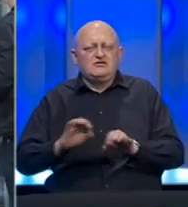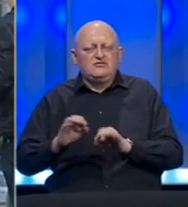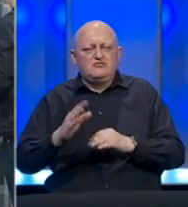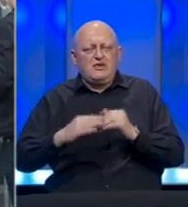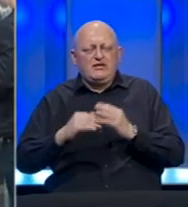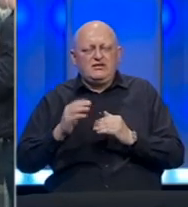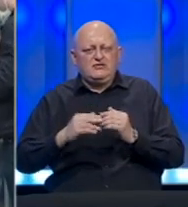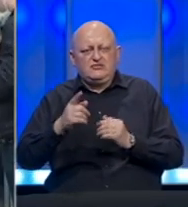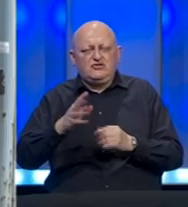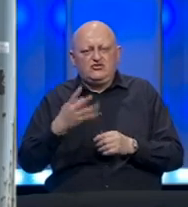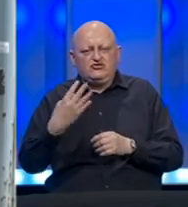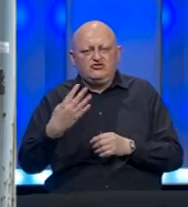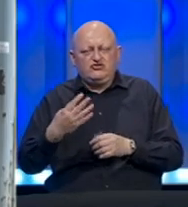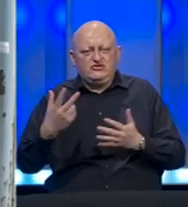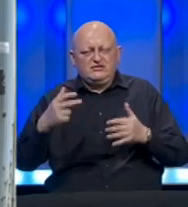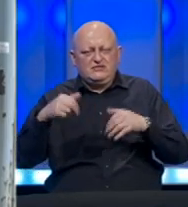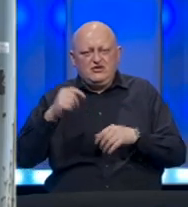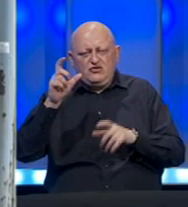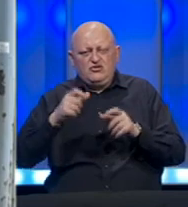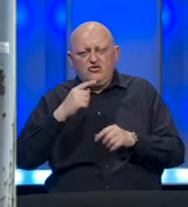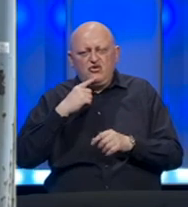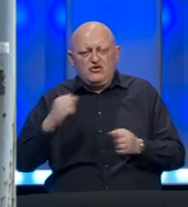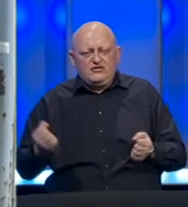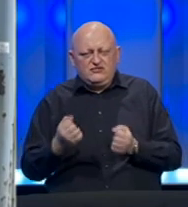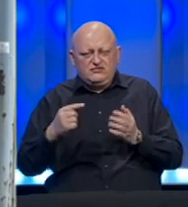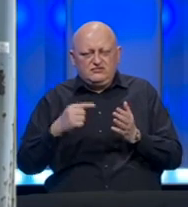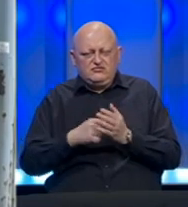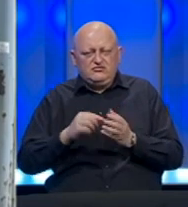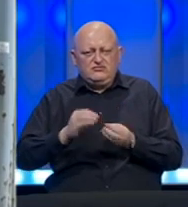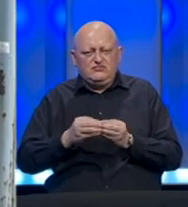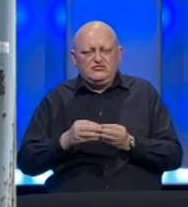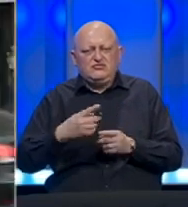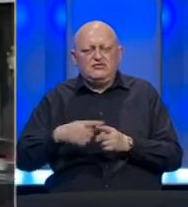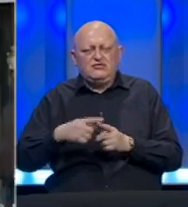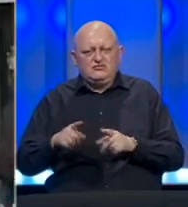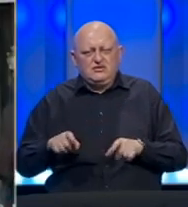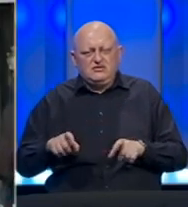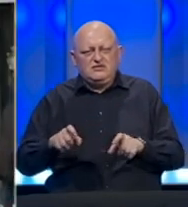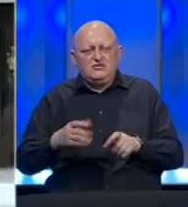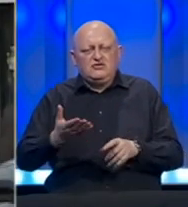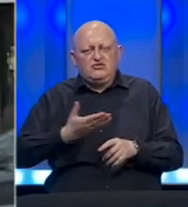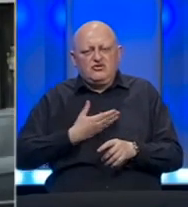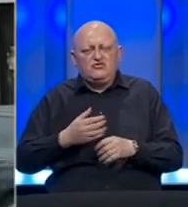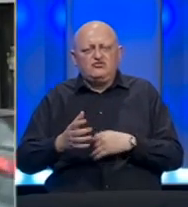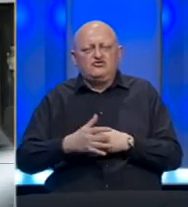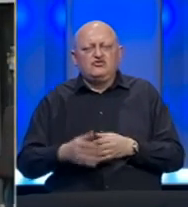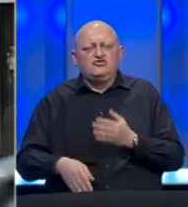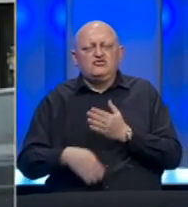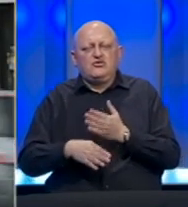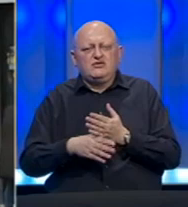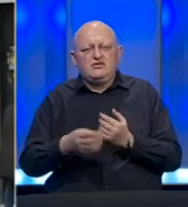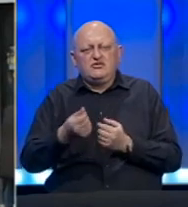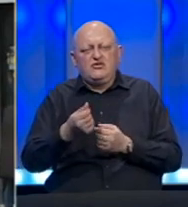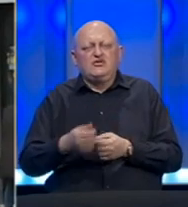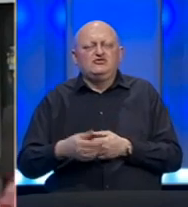materijal. Oko 48 hiljada ljudi koji su najviše pogođeni krizom uzrakovanom pandemijom dobit će socijalnu pomoć u vidu